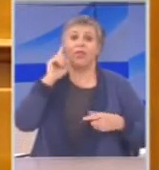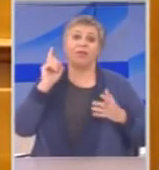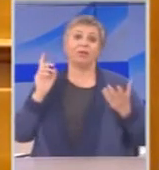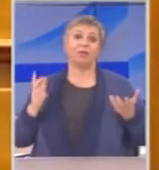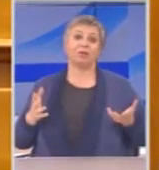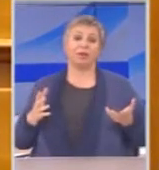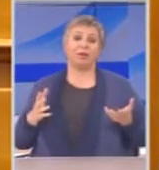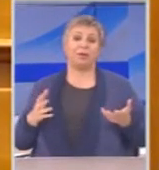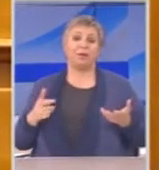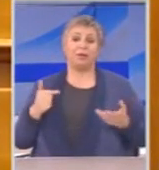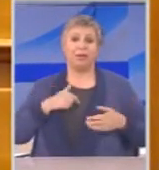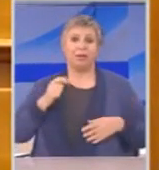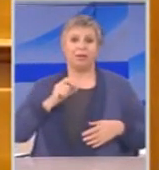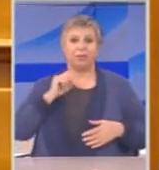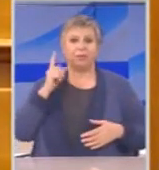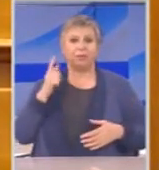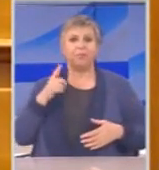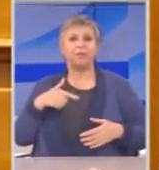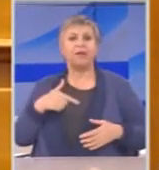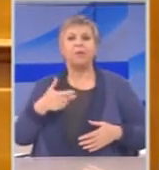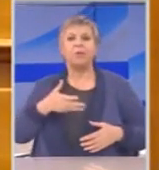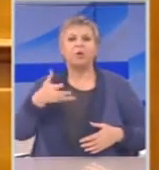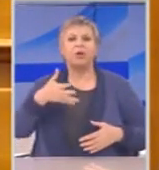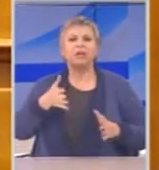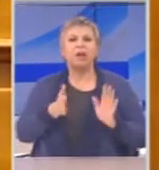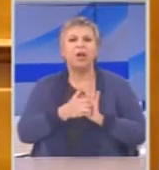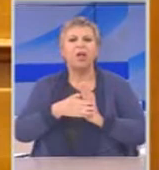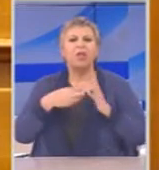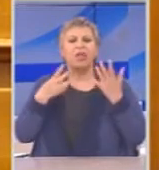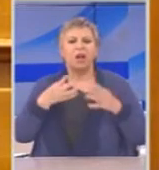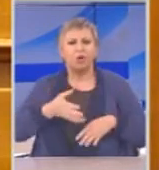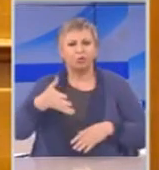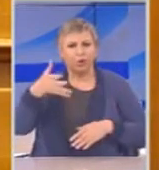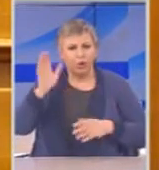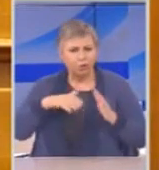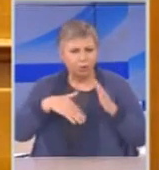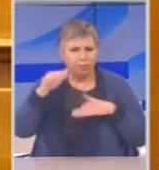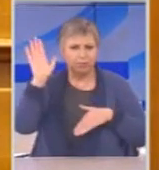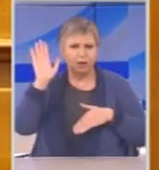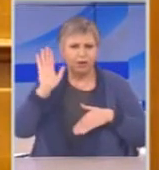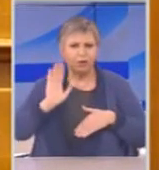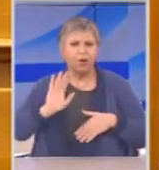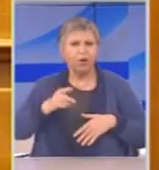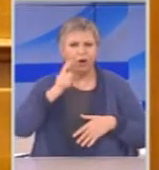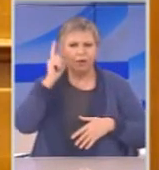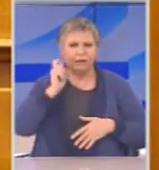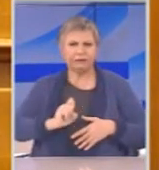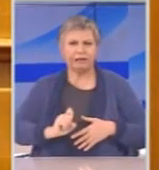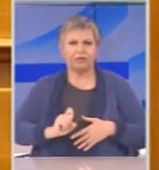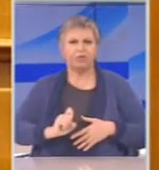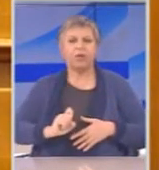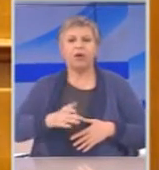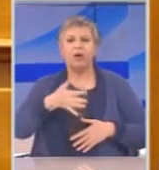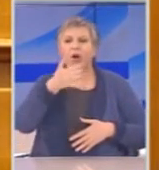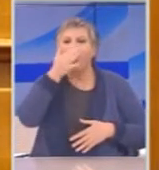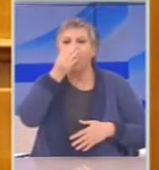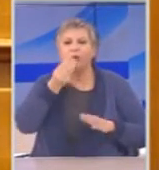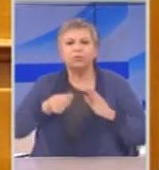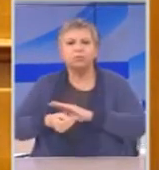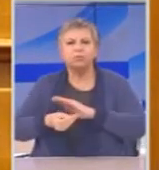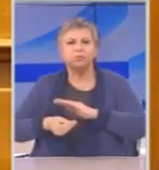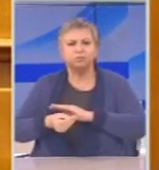δηλαδή από 18 χρόνων και πάνω αυτό κάποιος πρέπει να το ξέρει ότι μίζα με απόδειξη δεν δίνεται